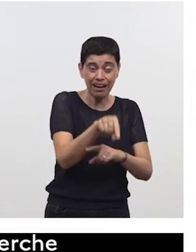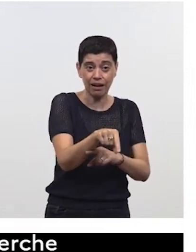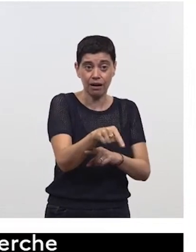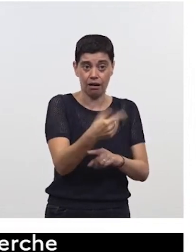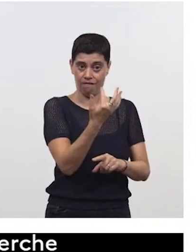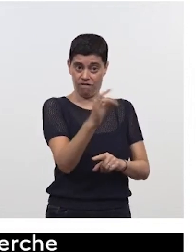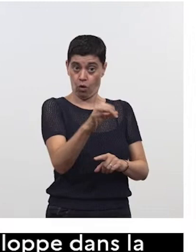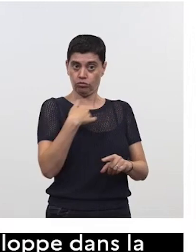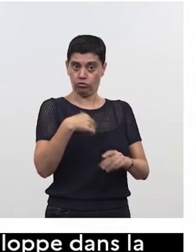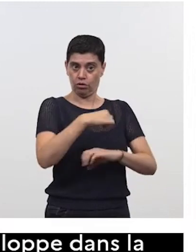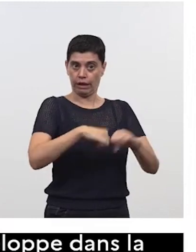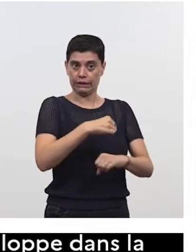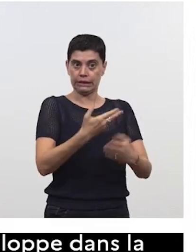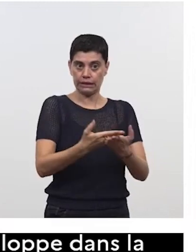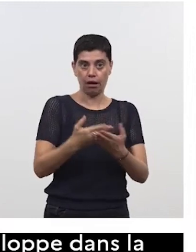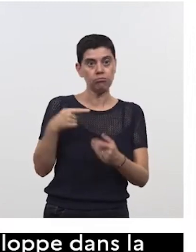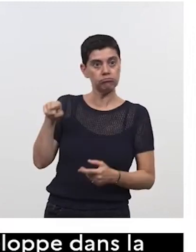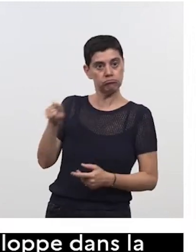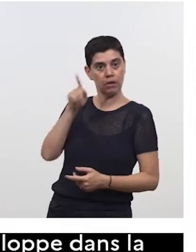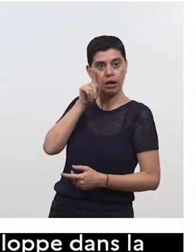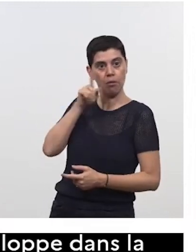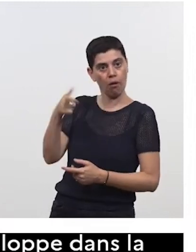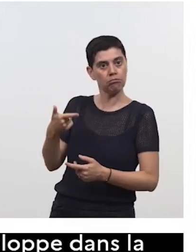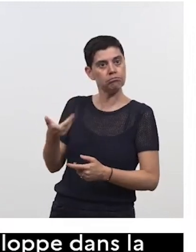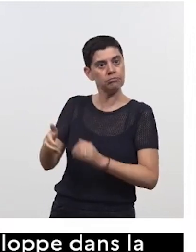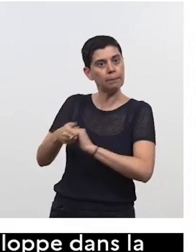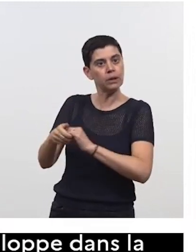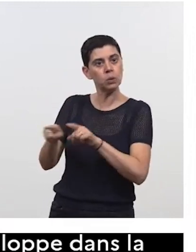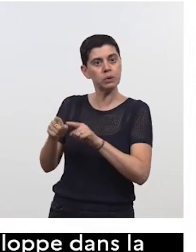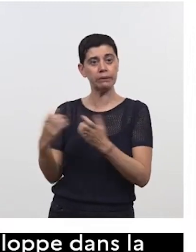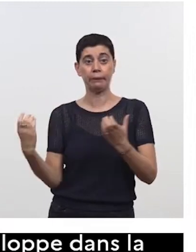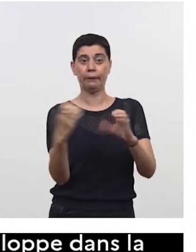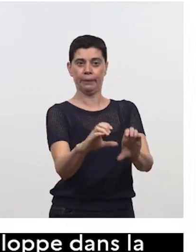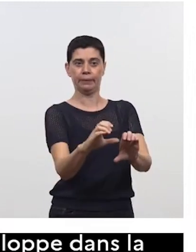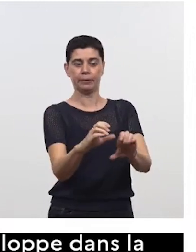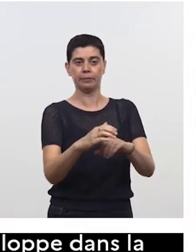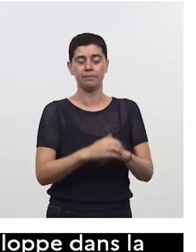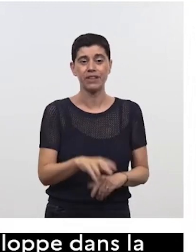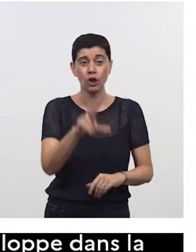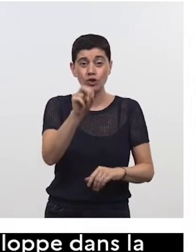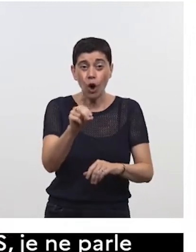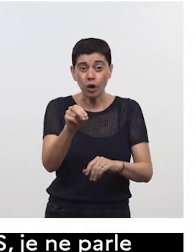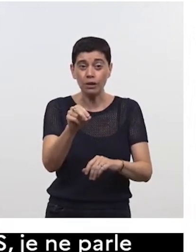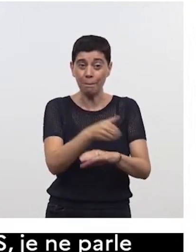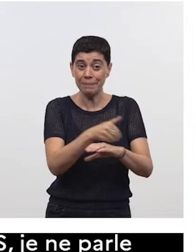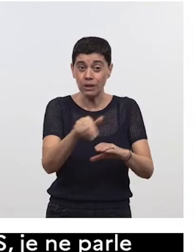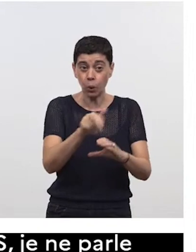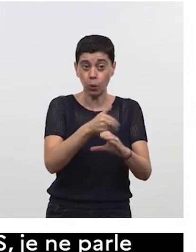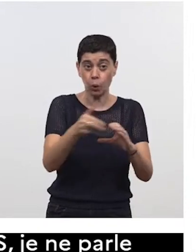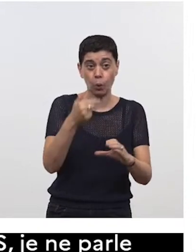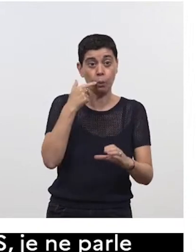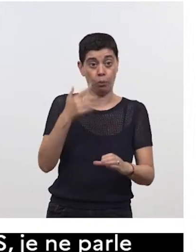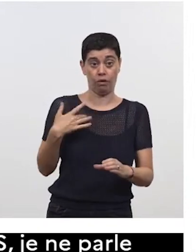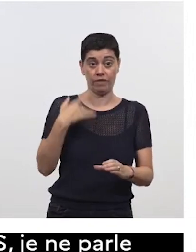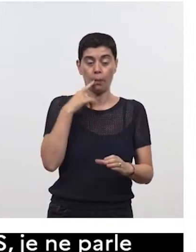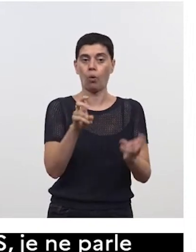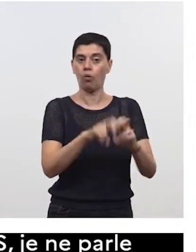face, évidemment, nos amis allemands aussi investissent massivement. Donc 30 millions d'euros pour de la recherche